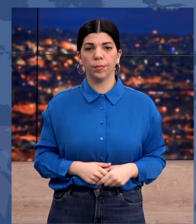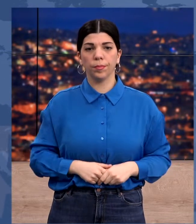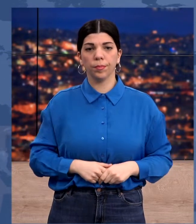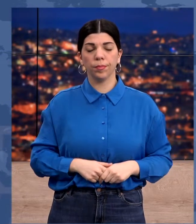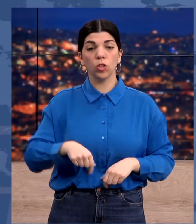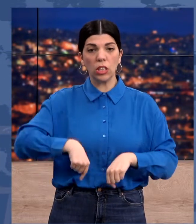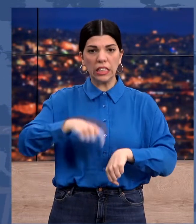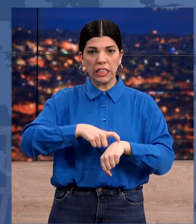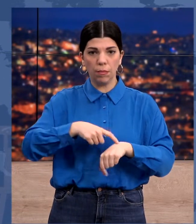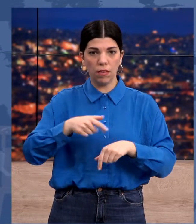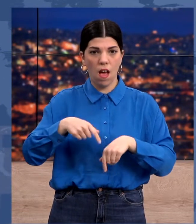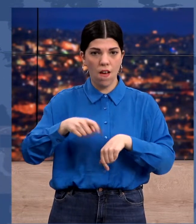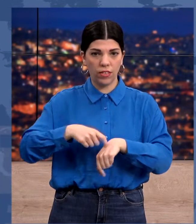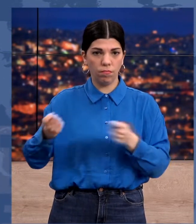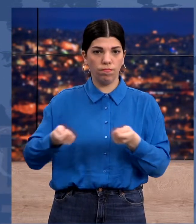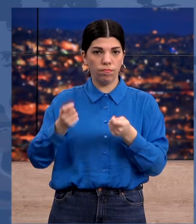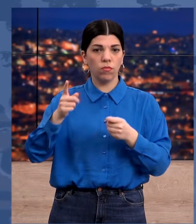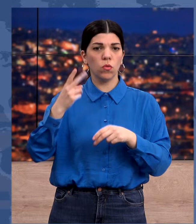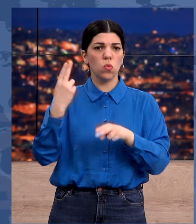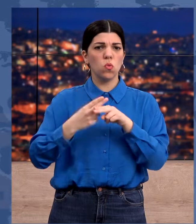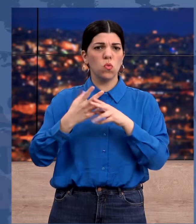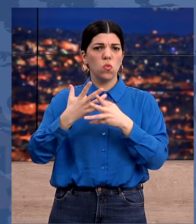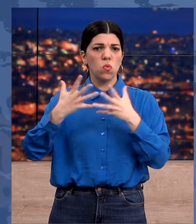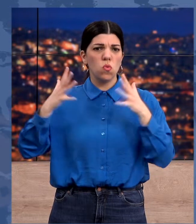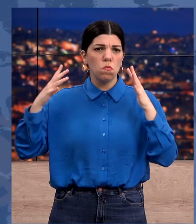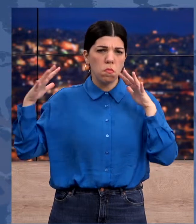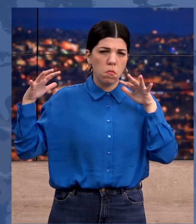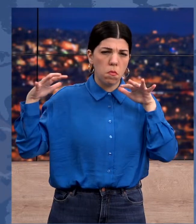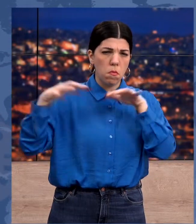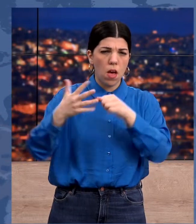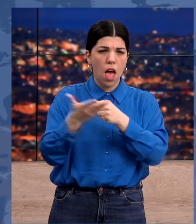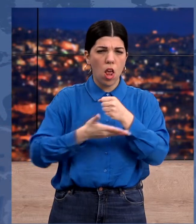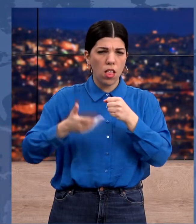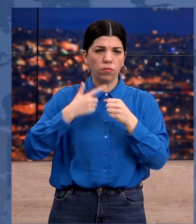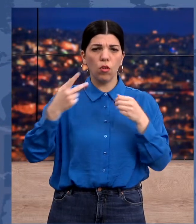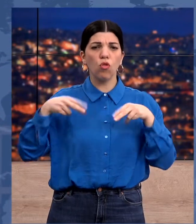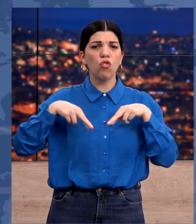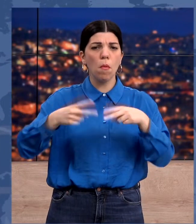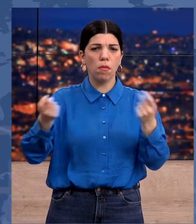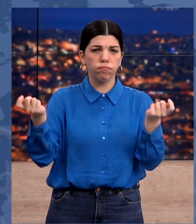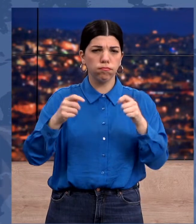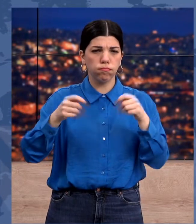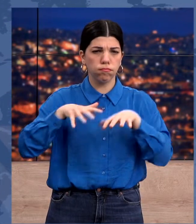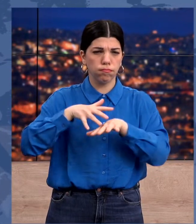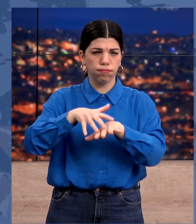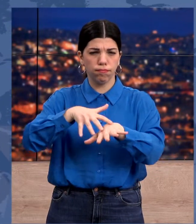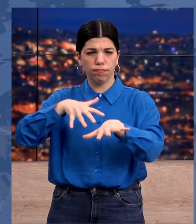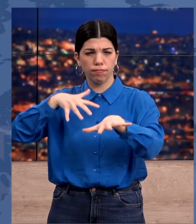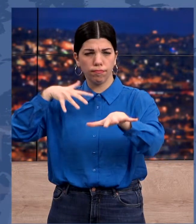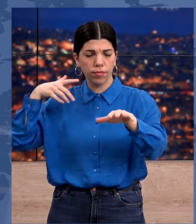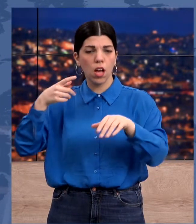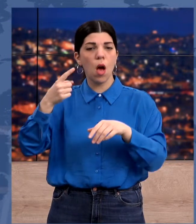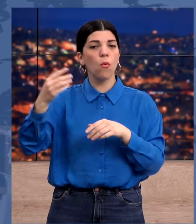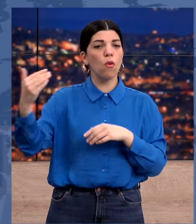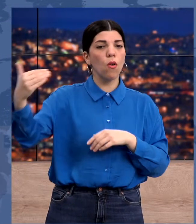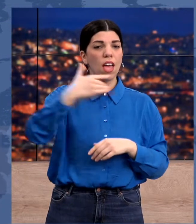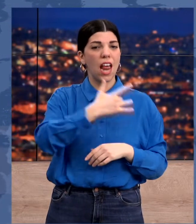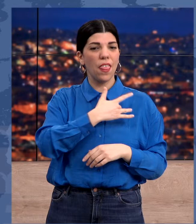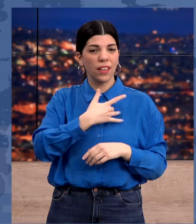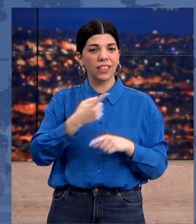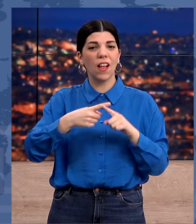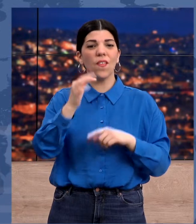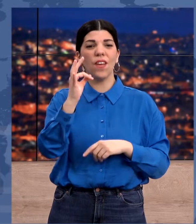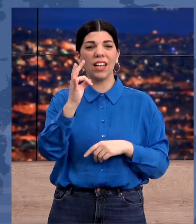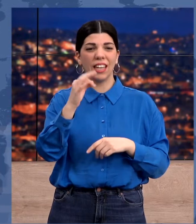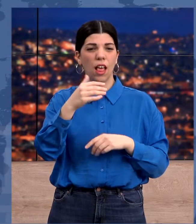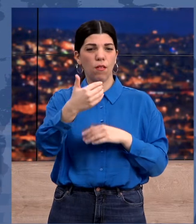Σε εξέλιξη βρίσκεται το μεγάλο πανθεσσαλικό μπλόκο των αγροτών, καθώς τρακτέρε έφτασαν με κομβόι από την Καρδίτσα και από τα